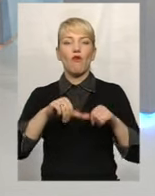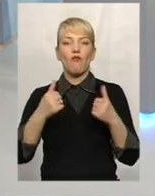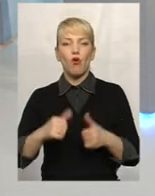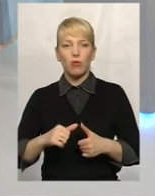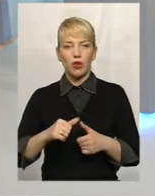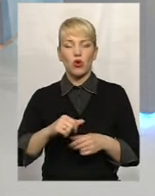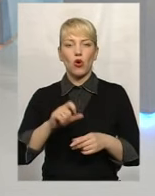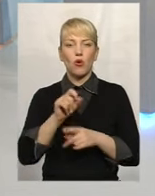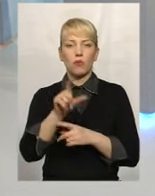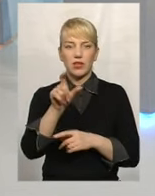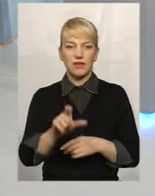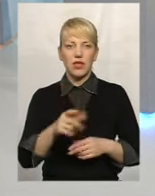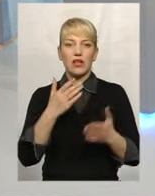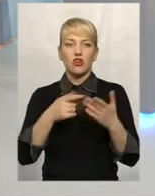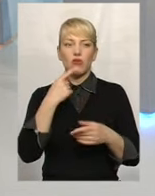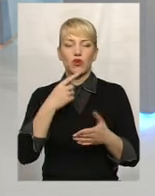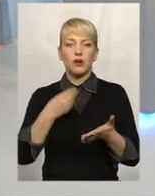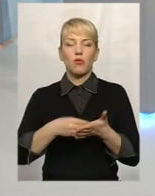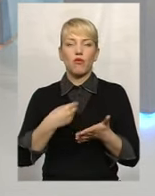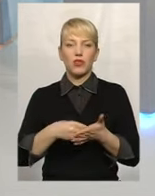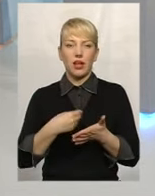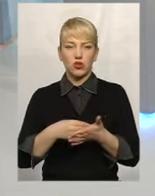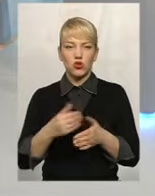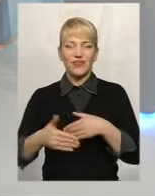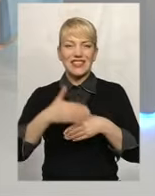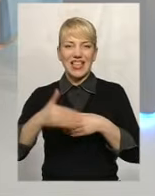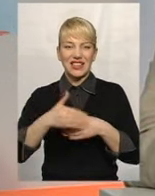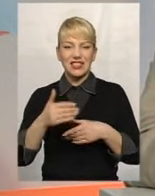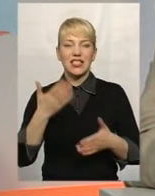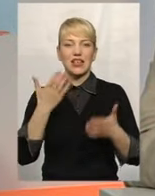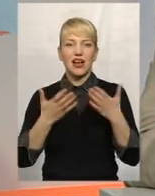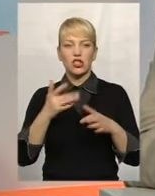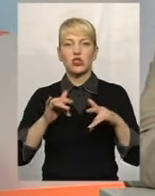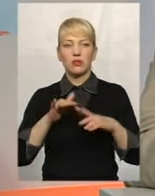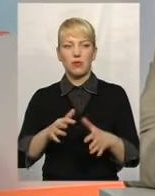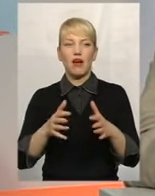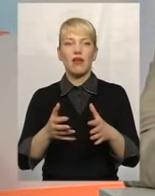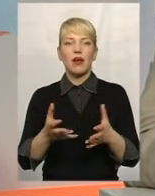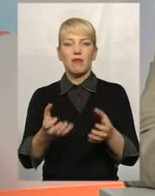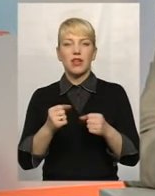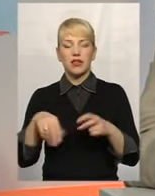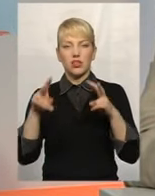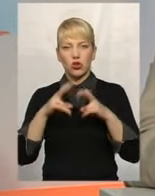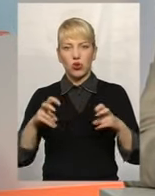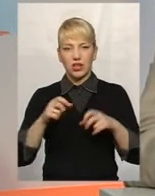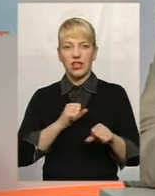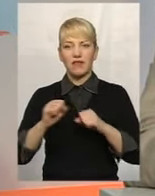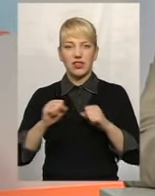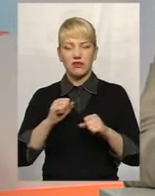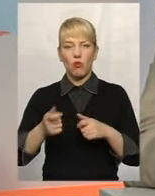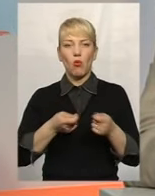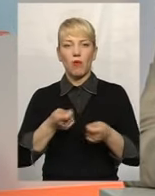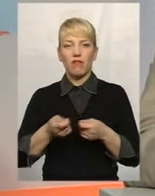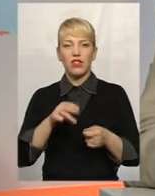то якщо ми говоримо про фінансові санкції, якщо справа прийнята до розгляду керівництвом управління, обов'язково і